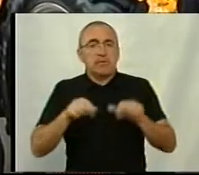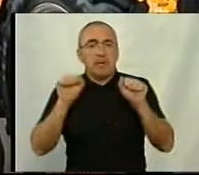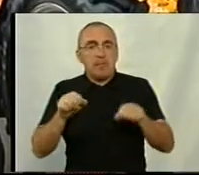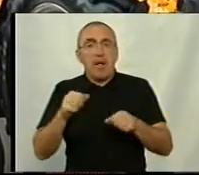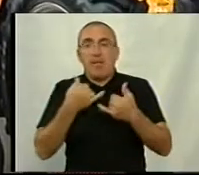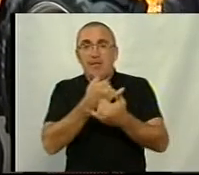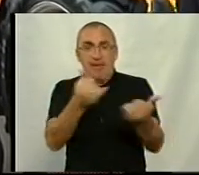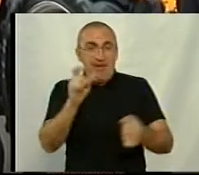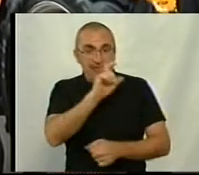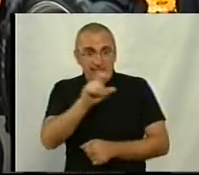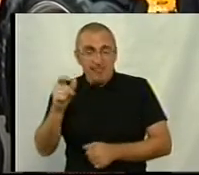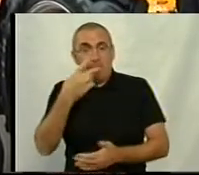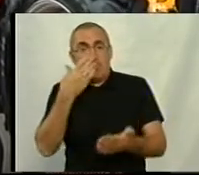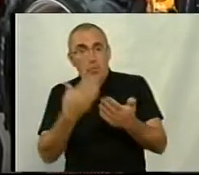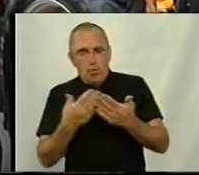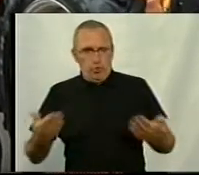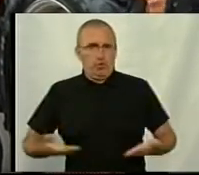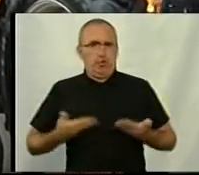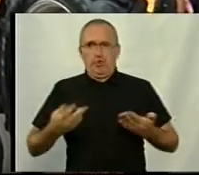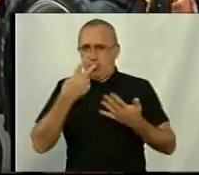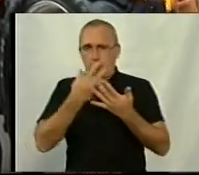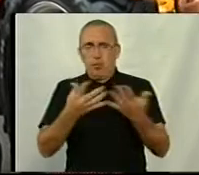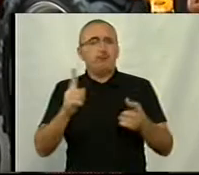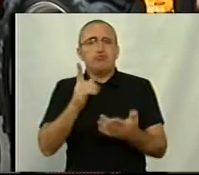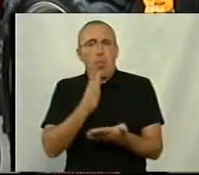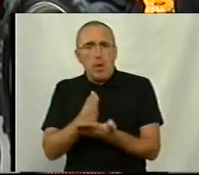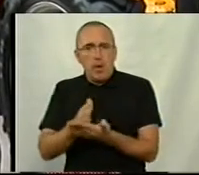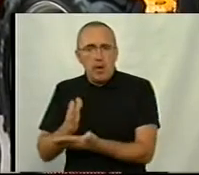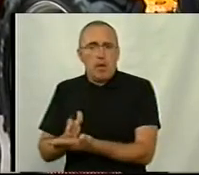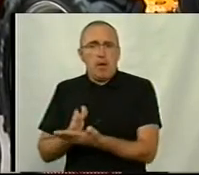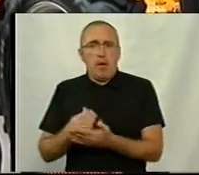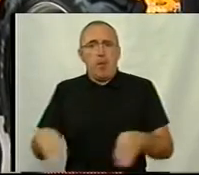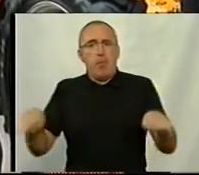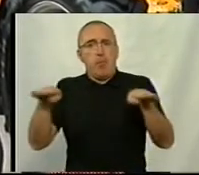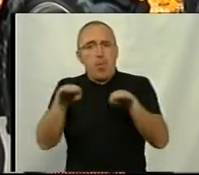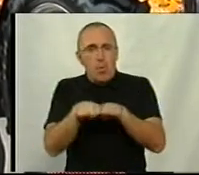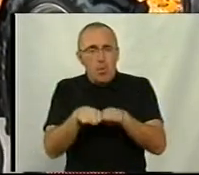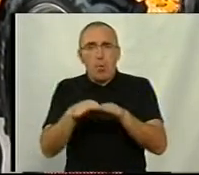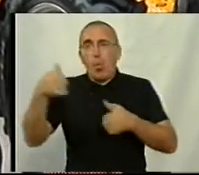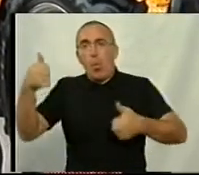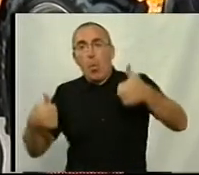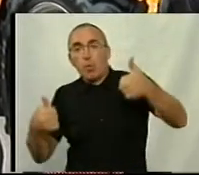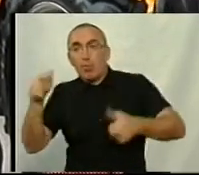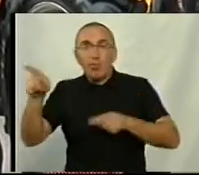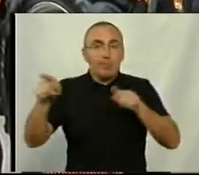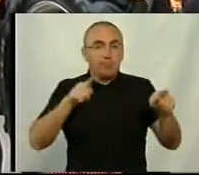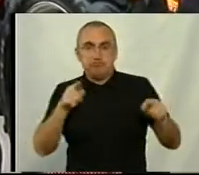багатьох показати саме вживу то, що є, порівняти з конкурентами.